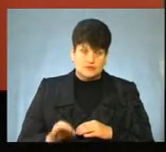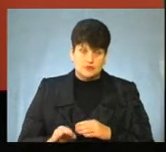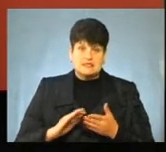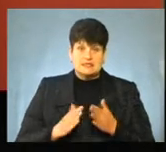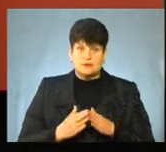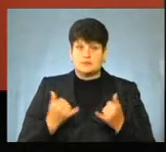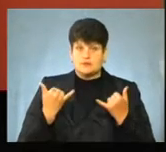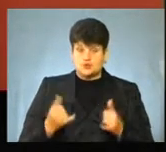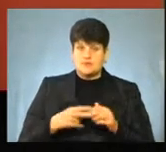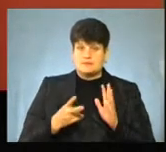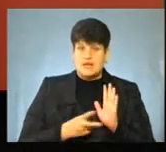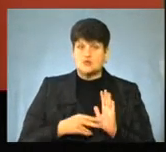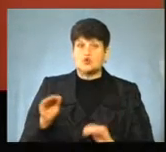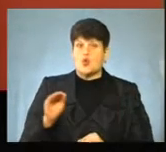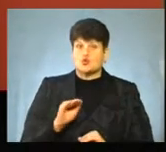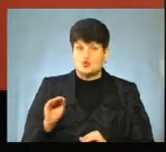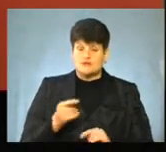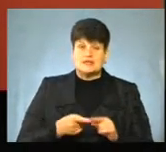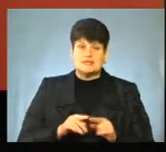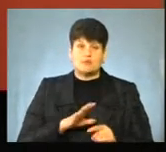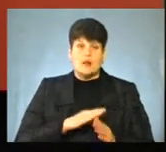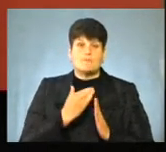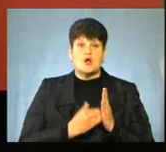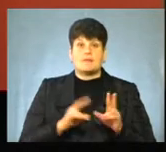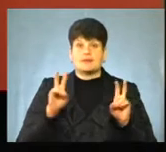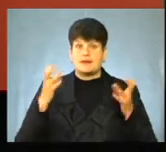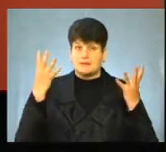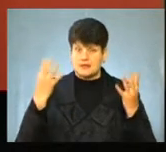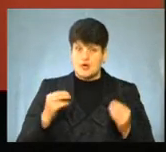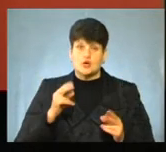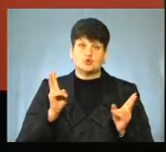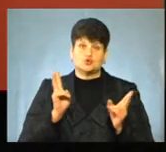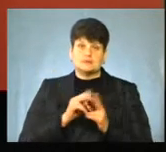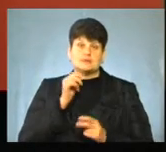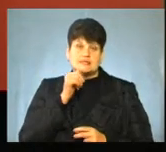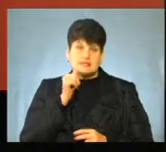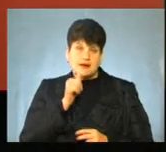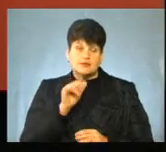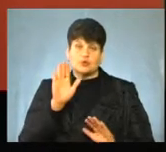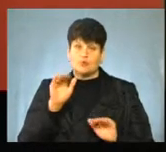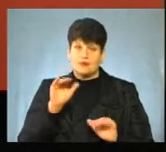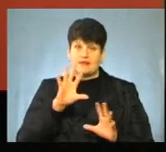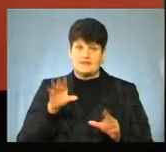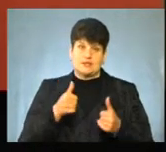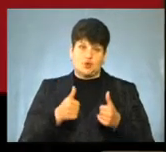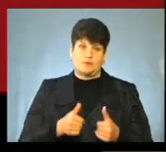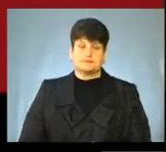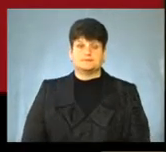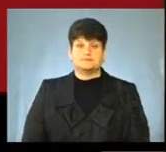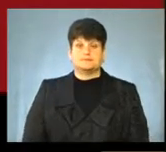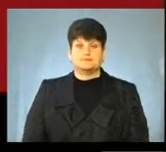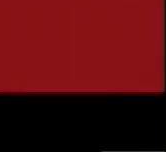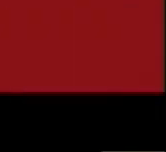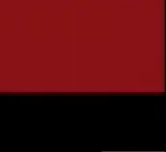станом на сьогодні, 17 жовтня. Це була програма «Тема дня». Зустрінемося завтра оцієї порі. Кажуть вам до побачення і на все добре. До